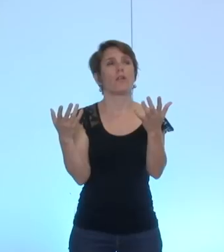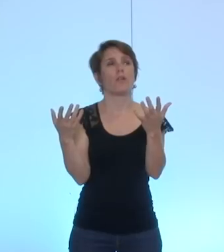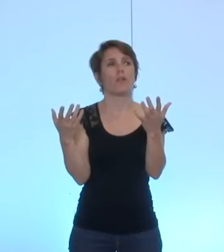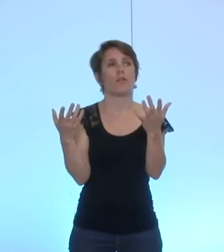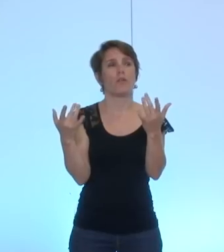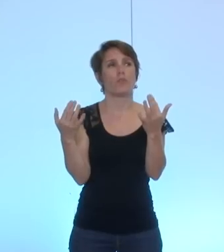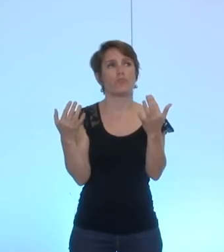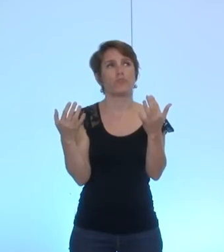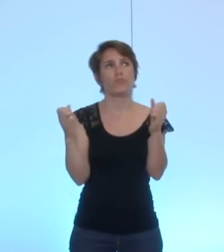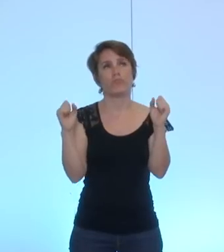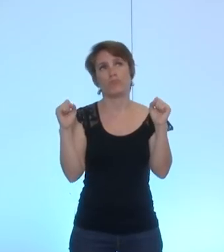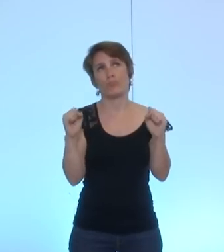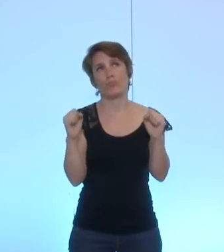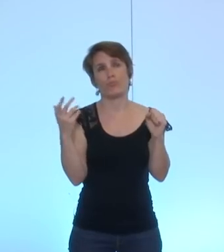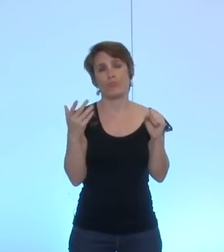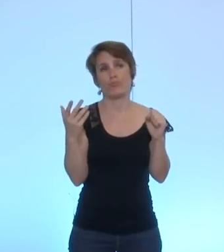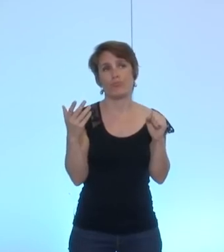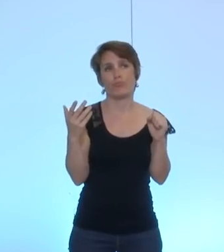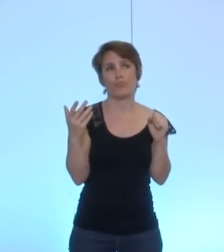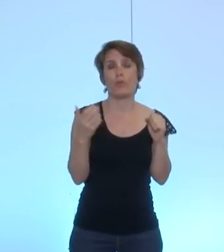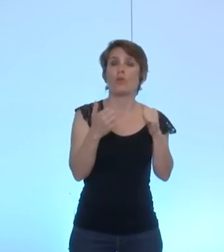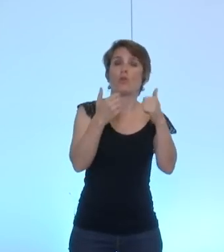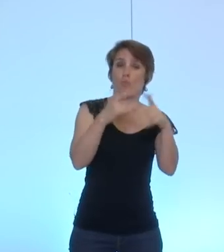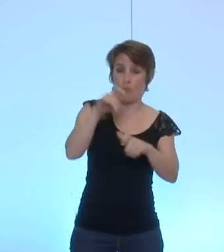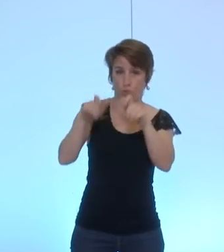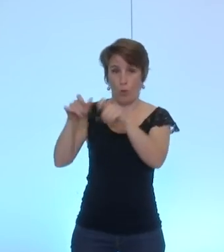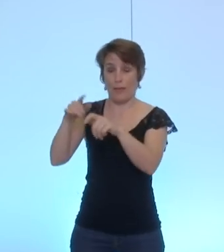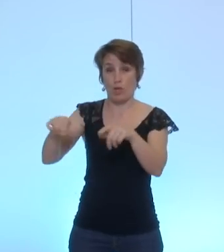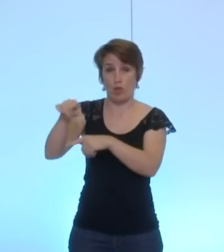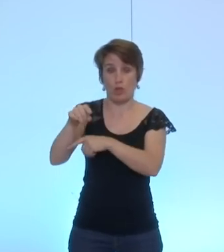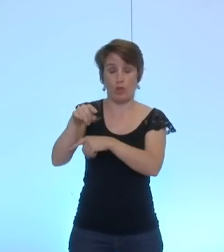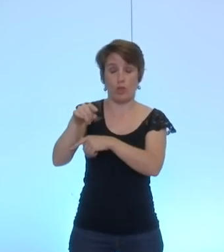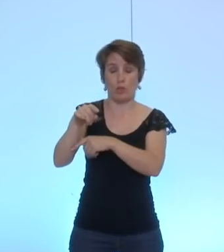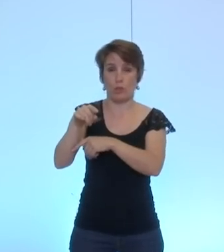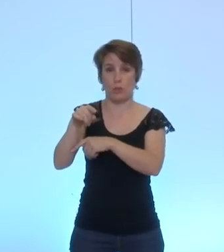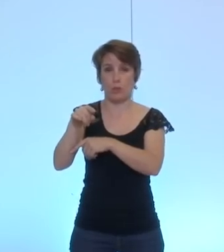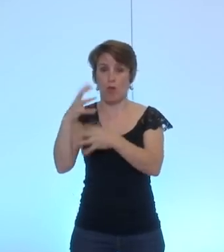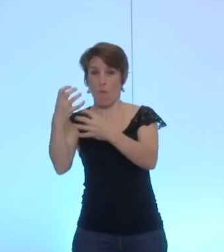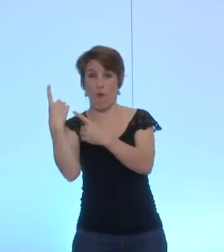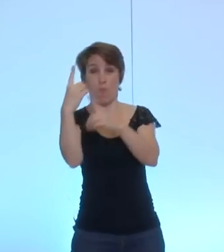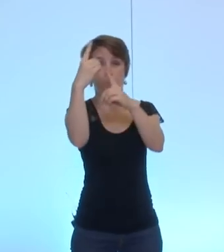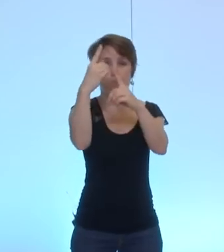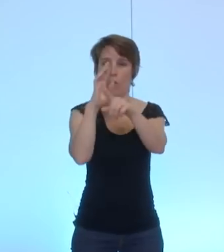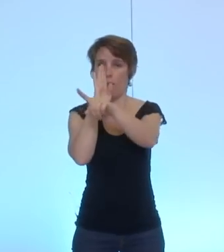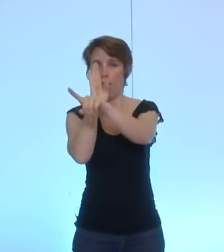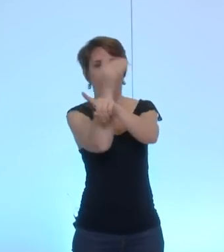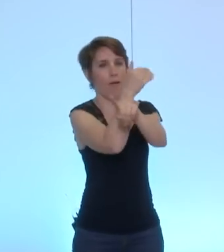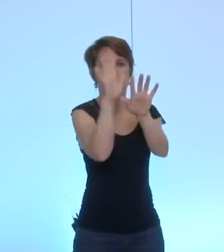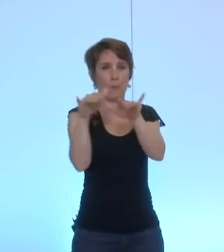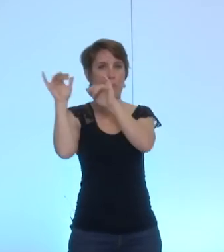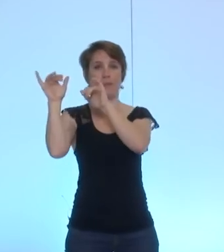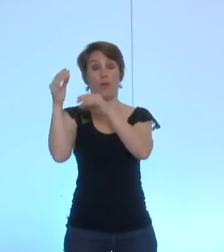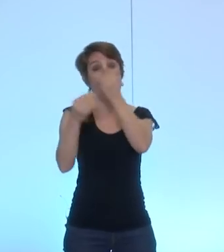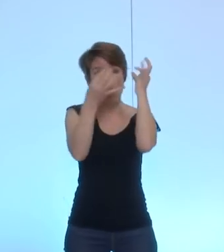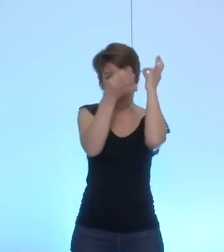personnes qui étaient engagées dans les recours se sont retirées de ces recours parce qu'ils avaient changé de casquettes